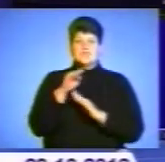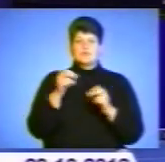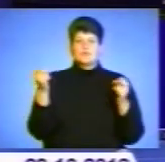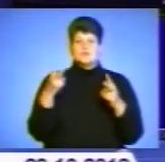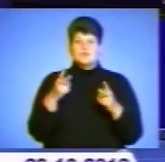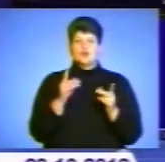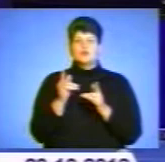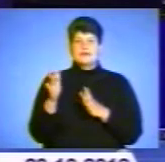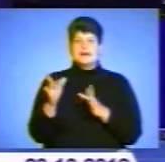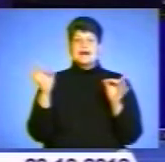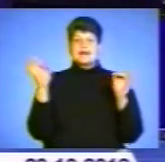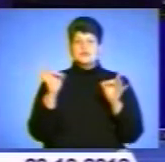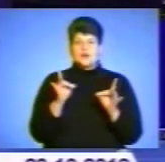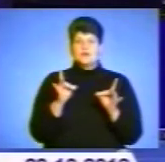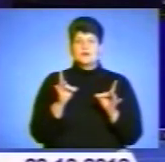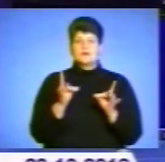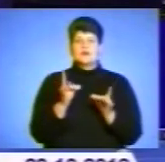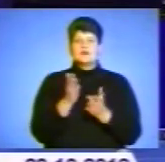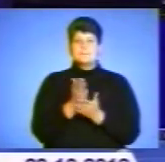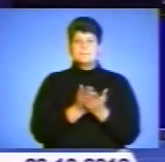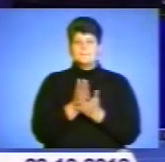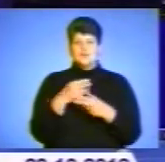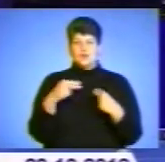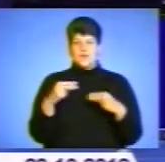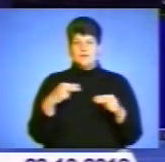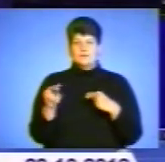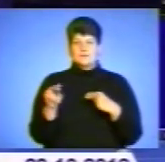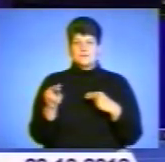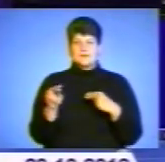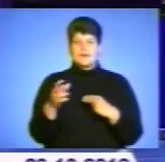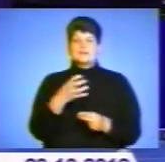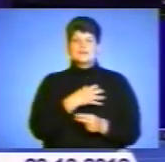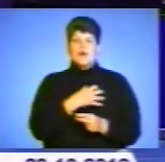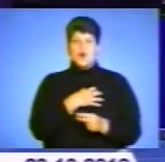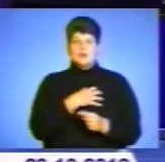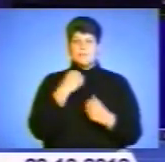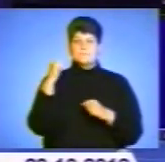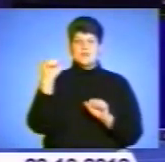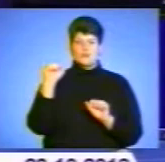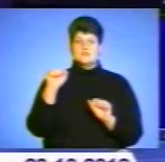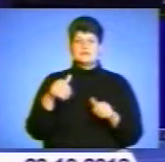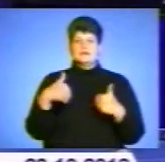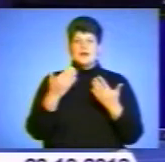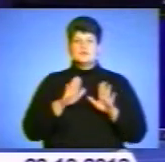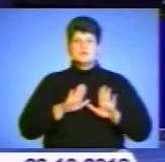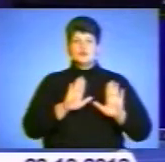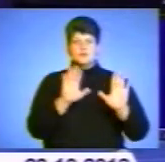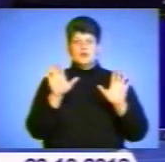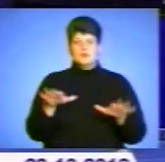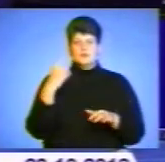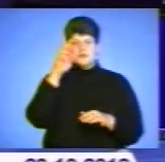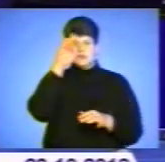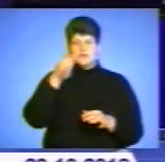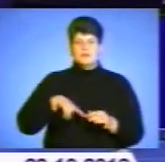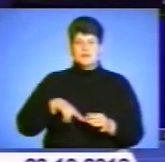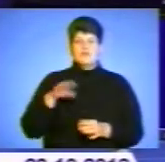училище, ресторанного та сервісного сервісу і торгівлі. Нагороди переможцям вручив заступник голови власної державної адміністрації